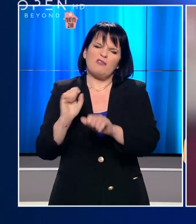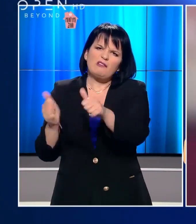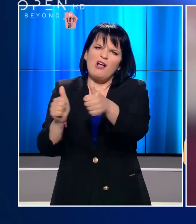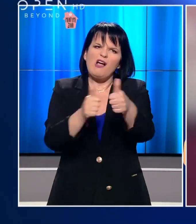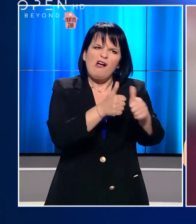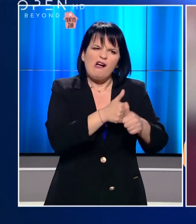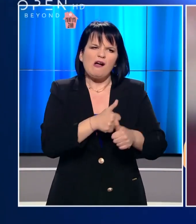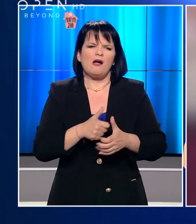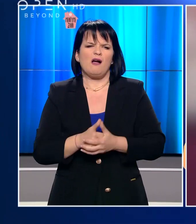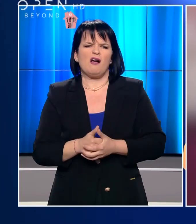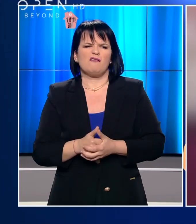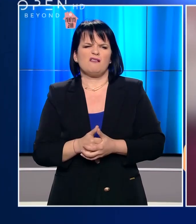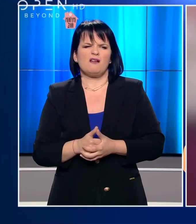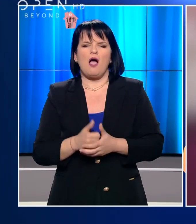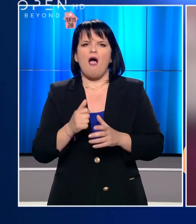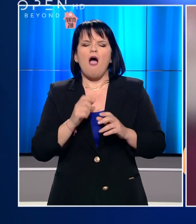στο δρόμο.